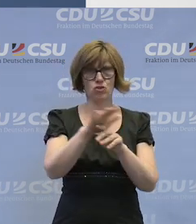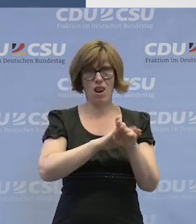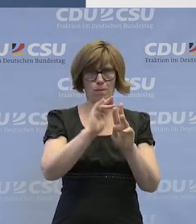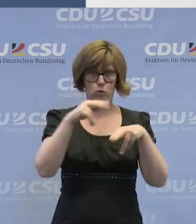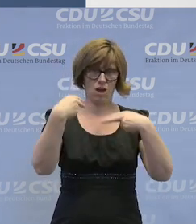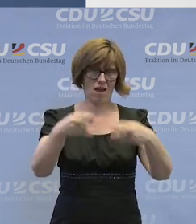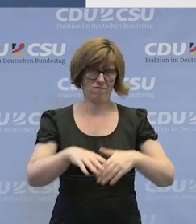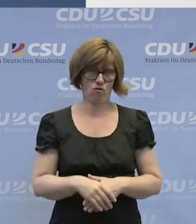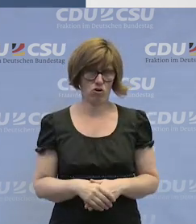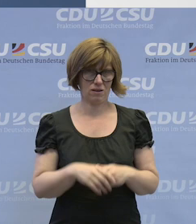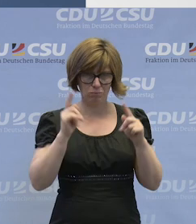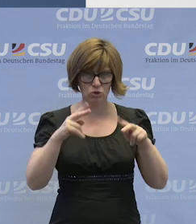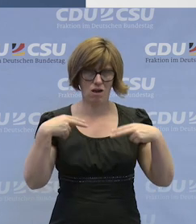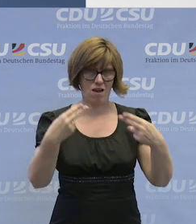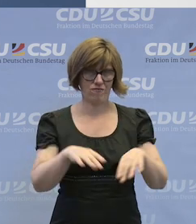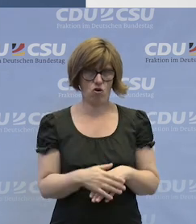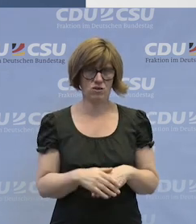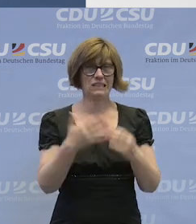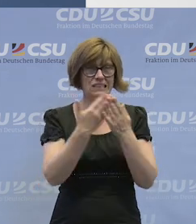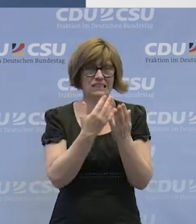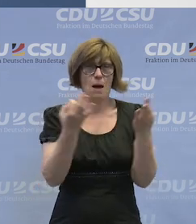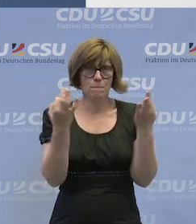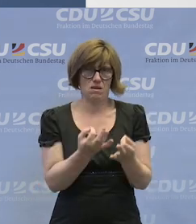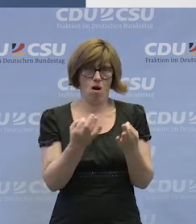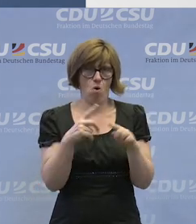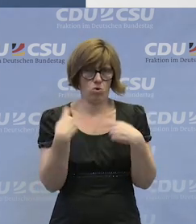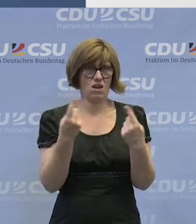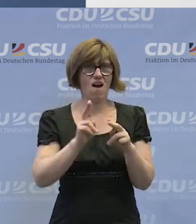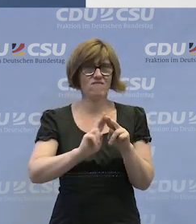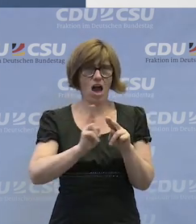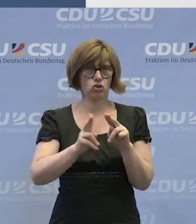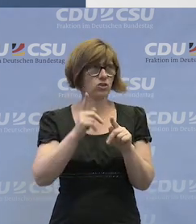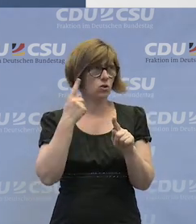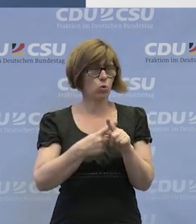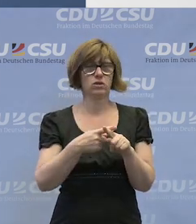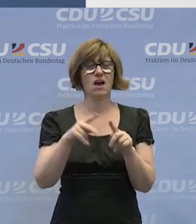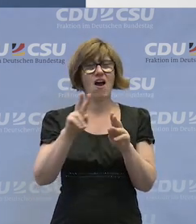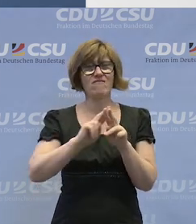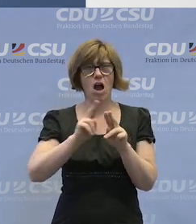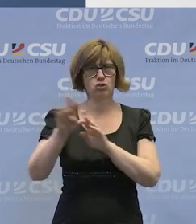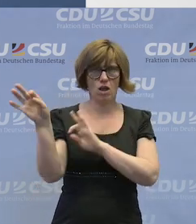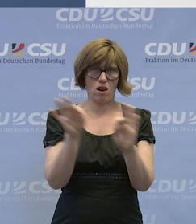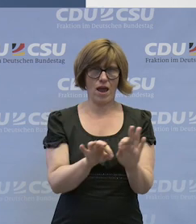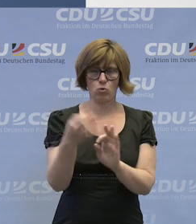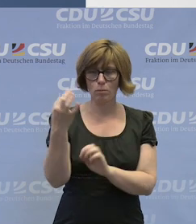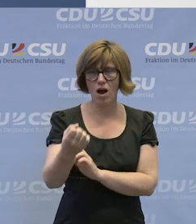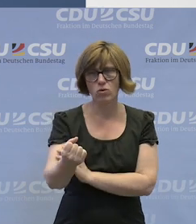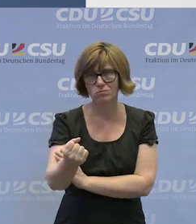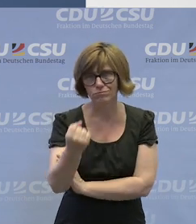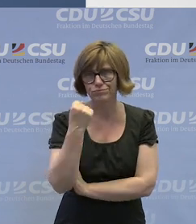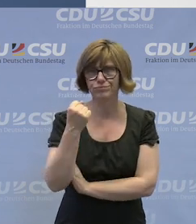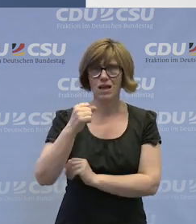Land beantworten müssen. Und dazu brauchen wir vor allen Dingen in den Werkstätten und in den Werkstattleitungen starke